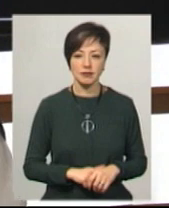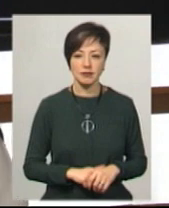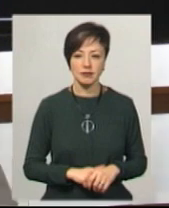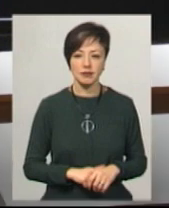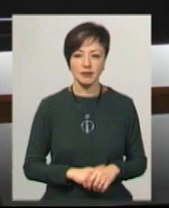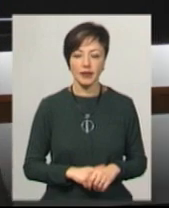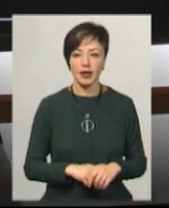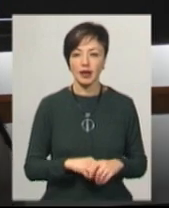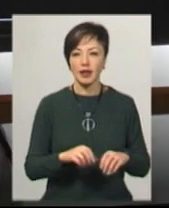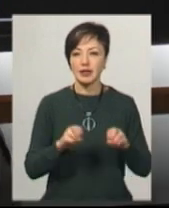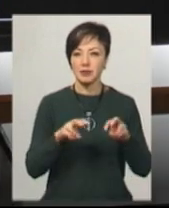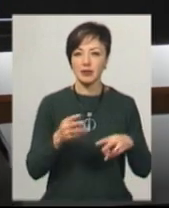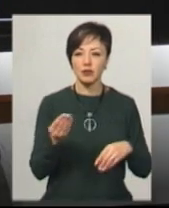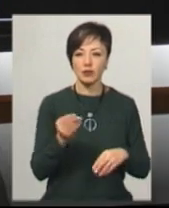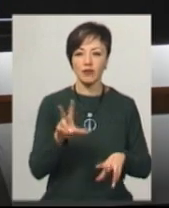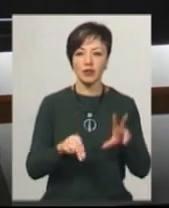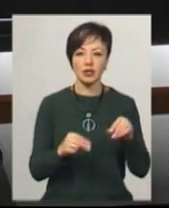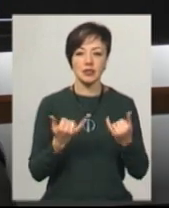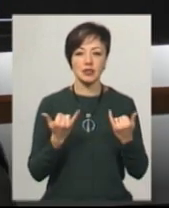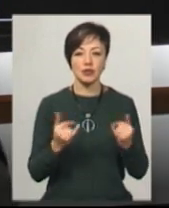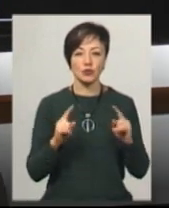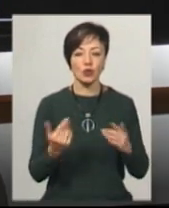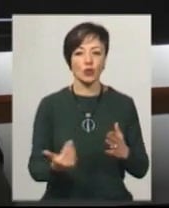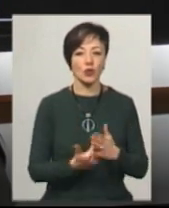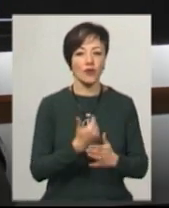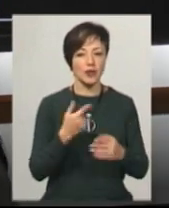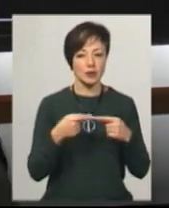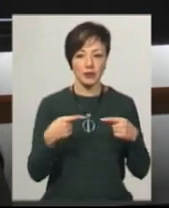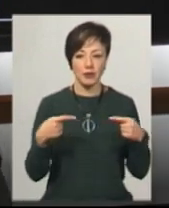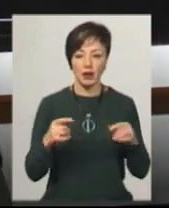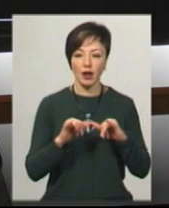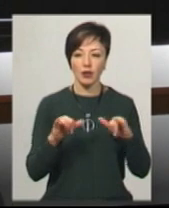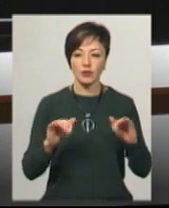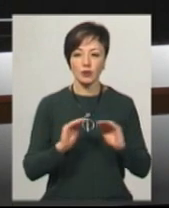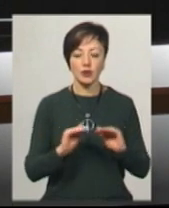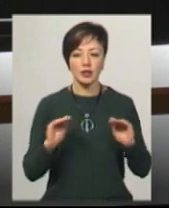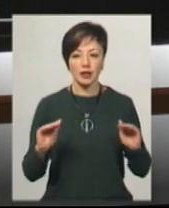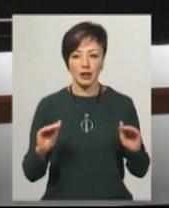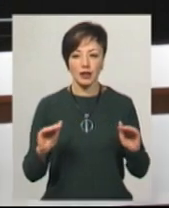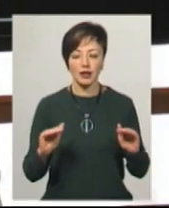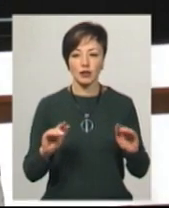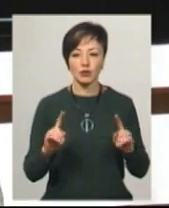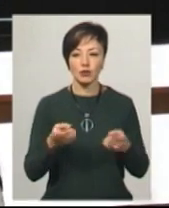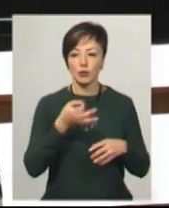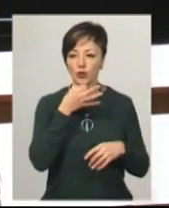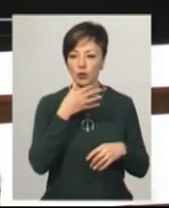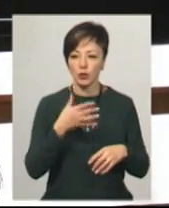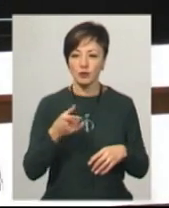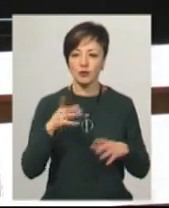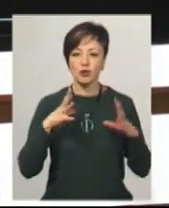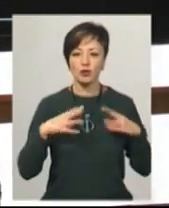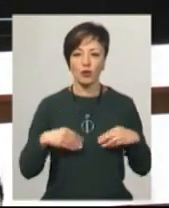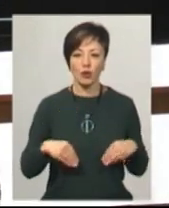«Кінетичний пісок зараз вважається дуже новітнім предметом для розвитку дітей. Дітям дуже подобається, вони